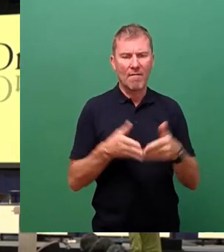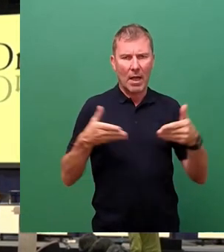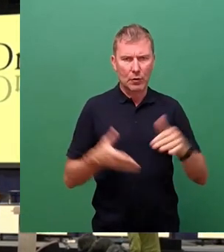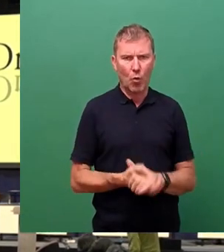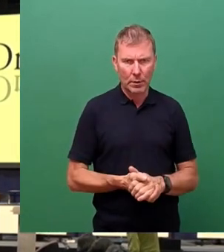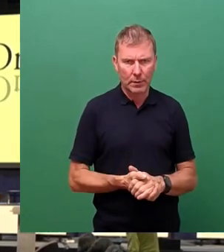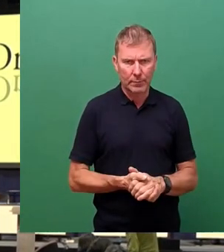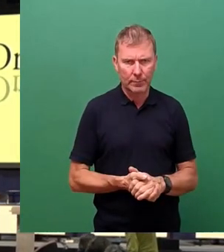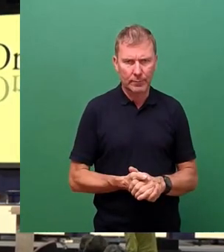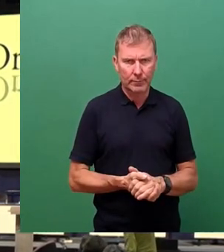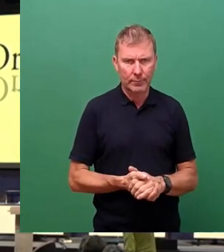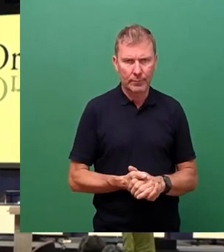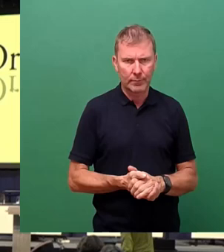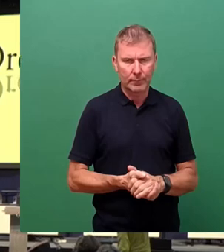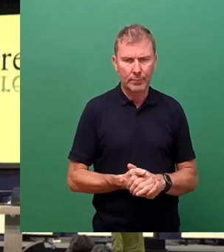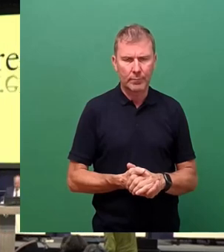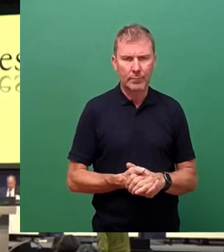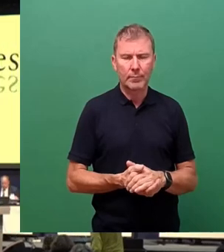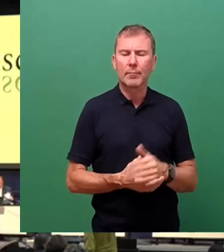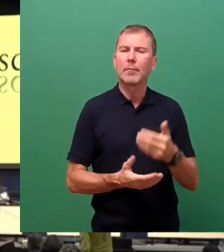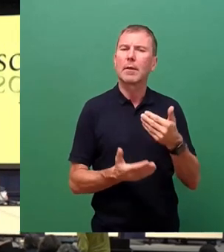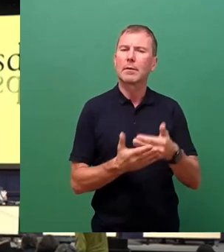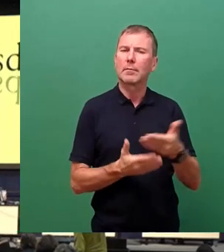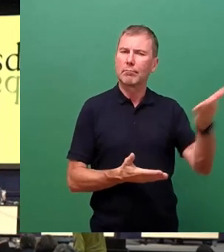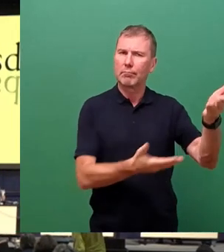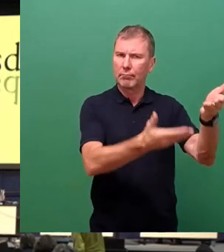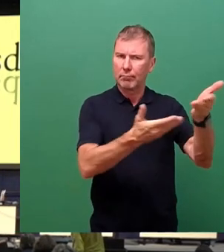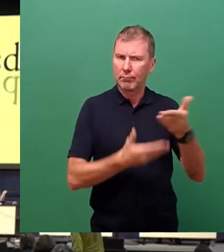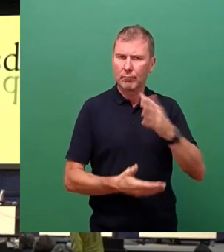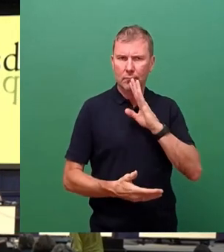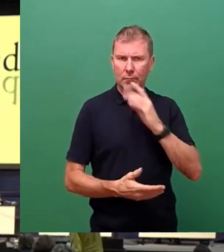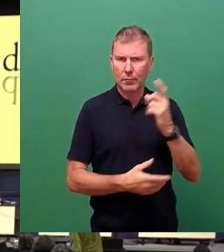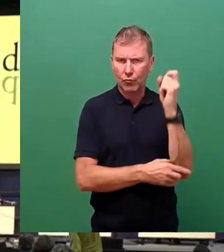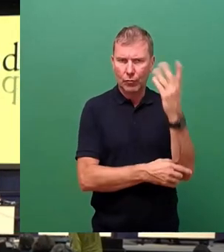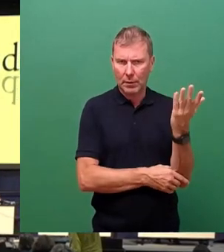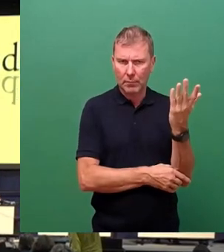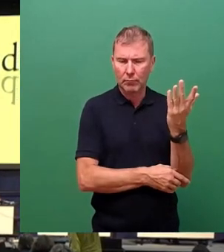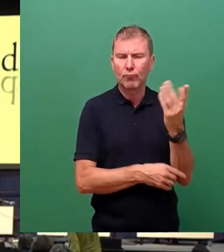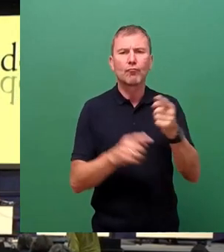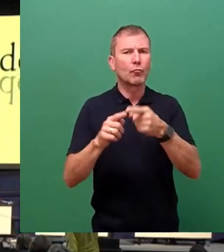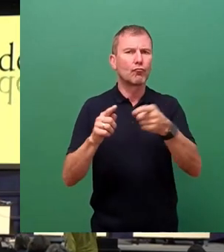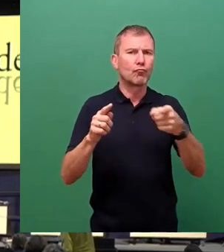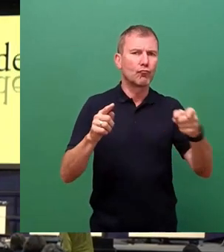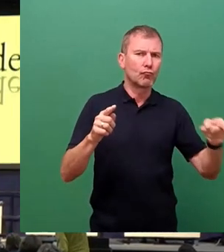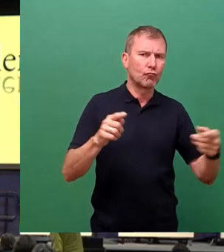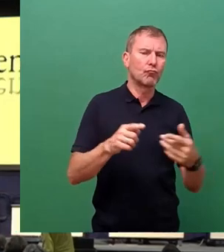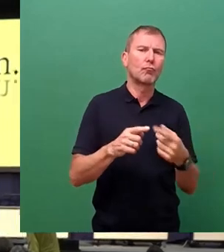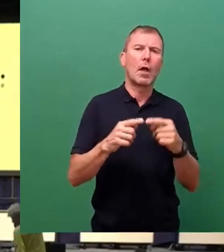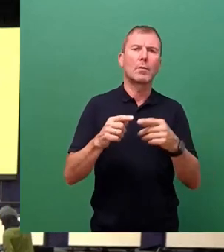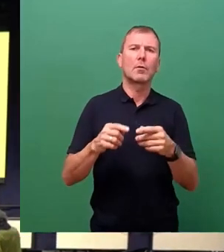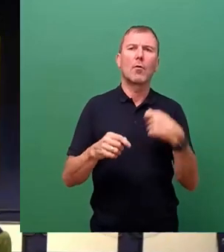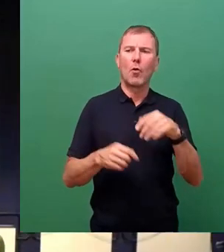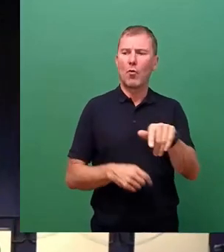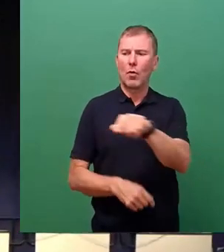Sie bitten zu starten und dann wie gesagt hinten dran die weiteren Kolleginnen und Kollegen.